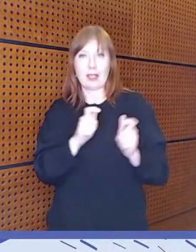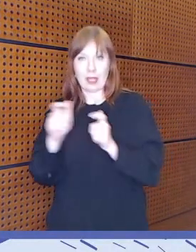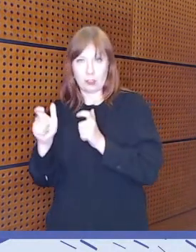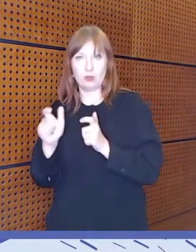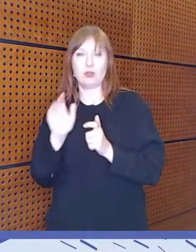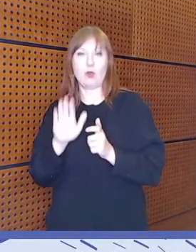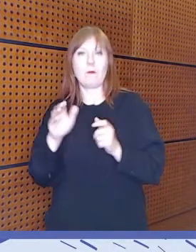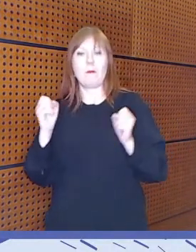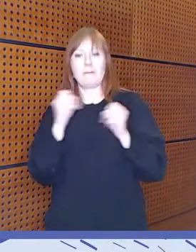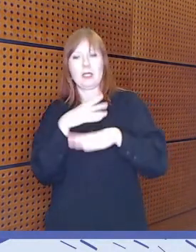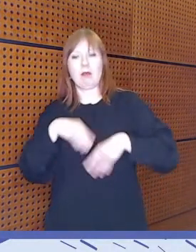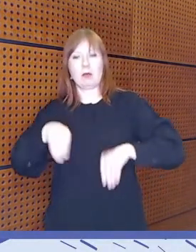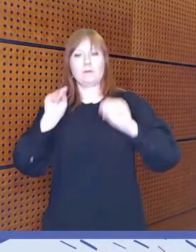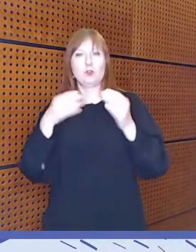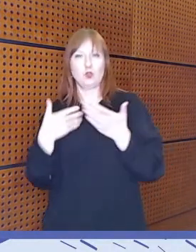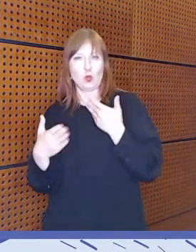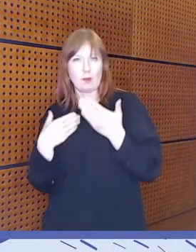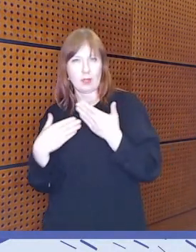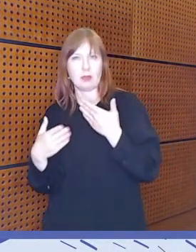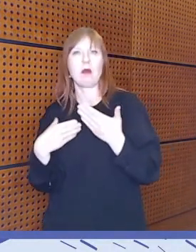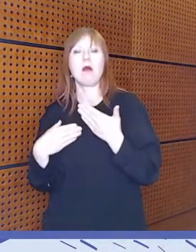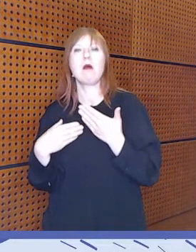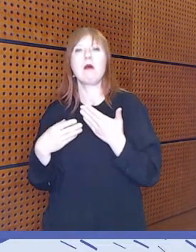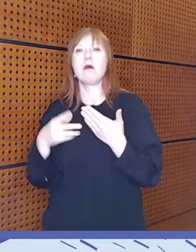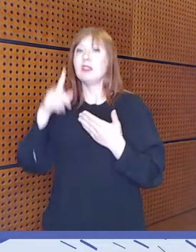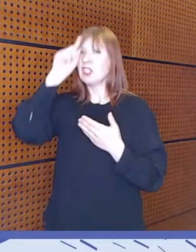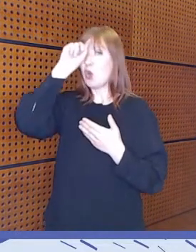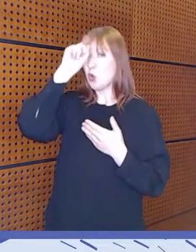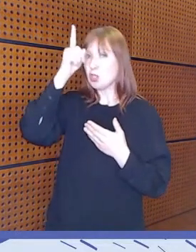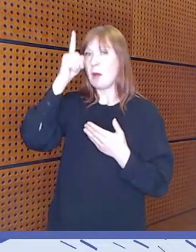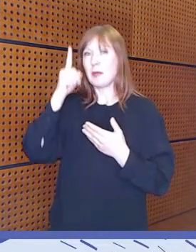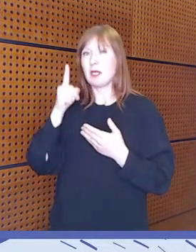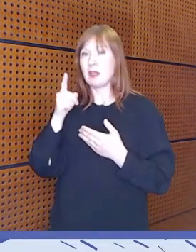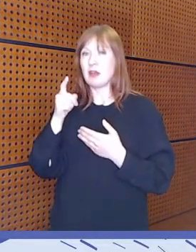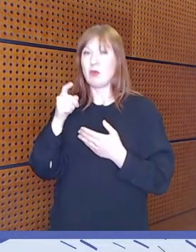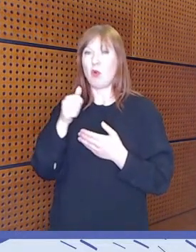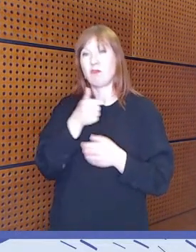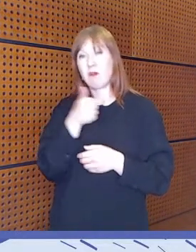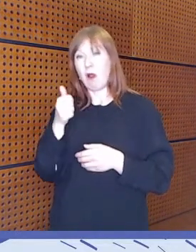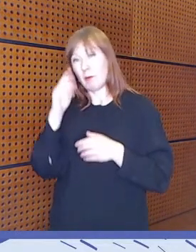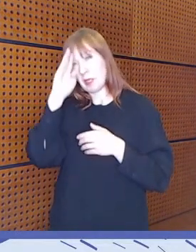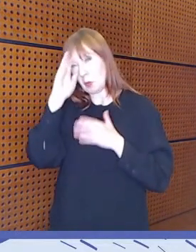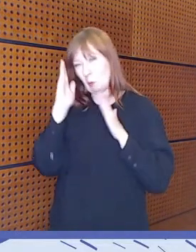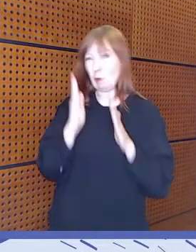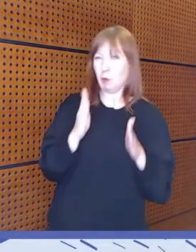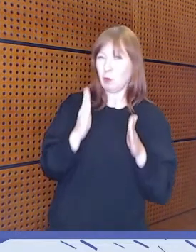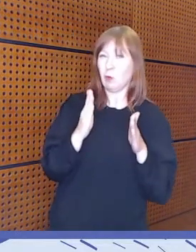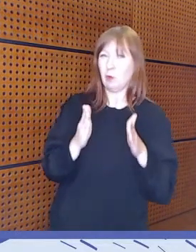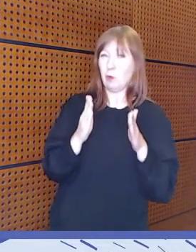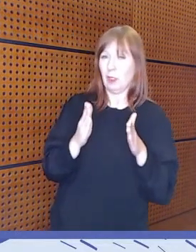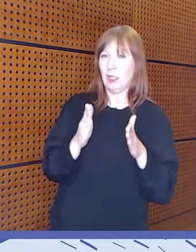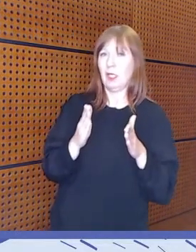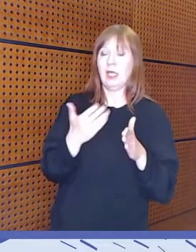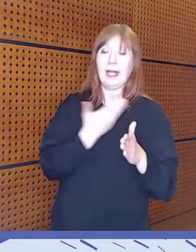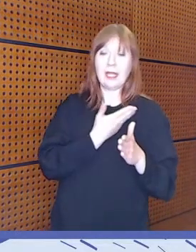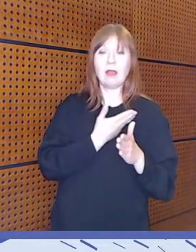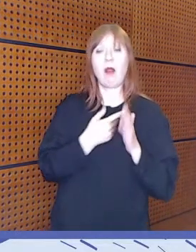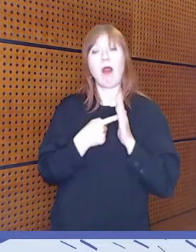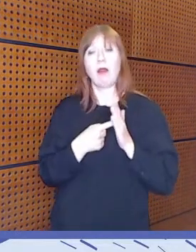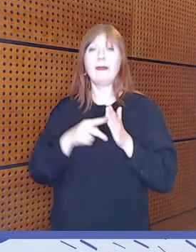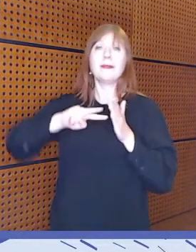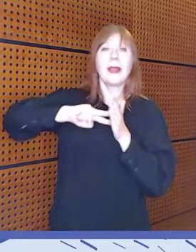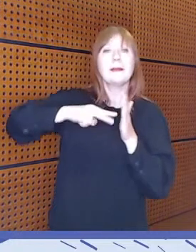koettiin, että se osaaminen on siellä usein valitettavan yksipuolista. Ja siinä usein keskitytään liikaa esimerkiksi